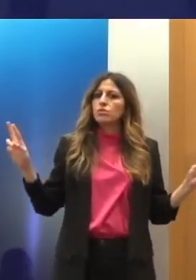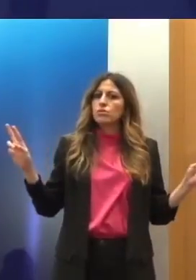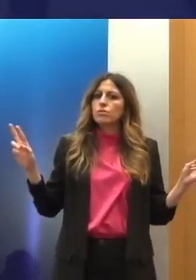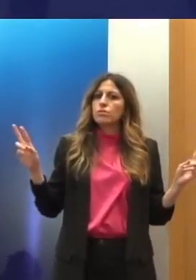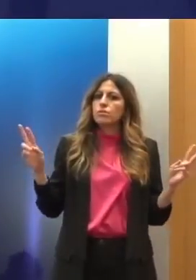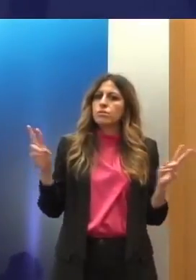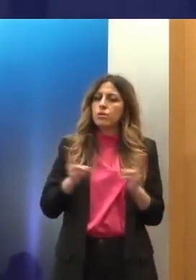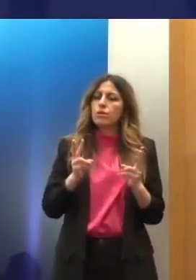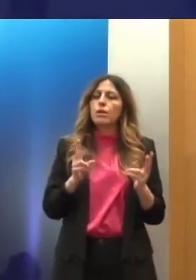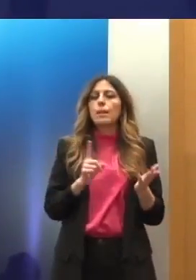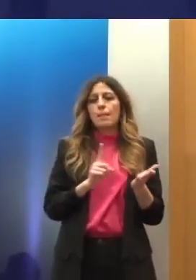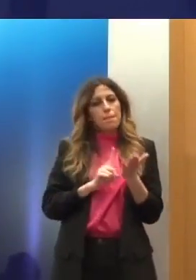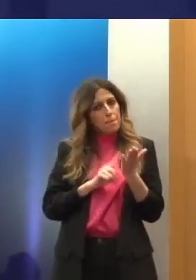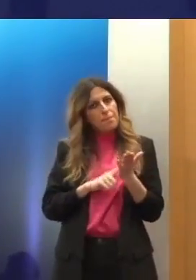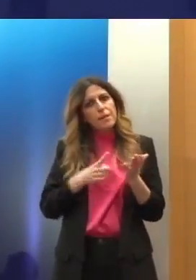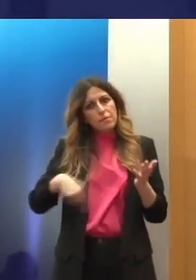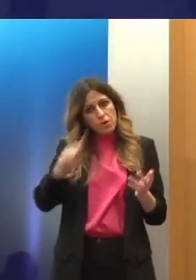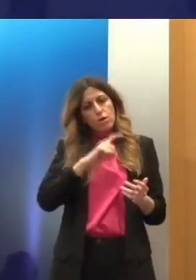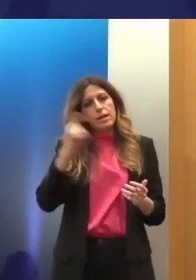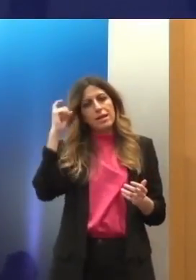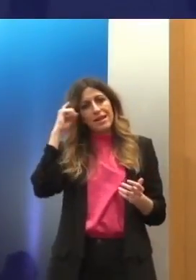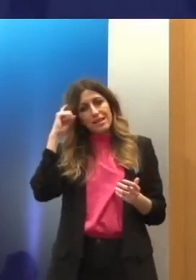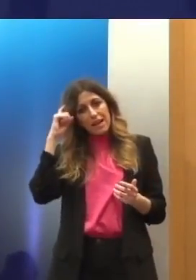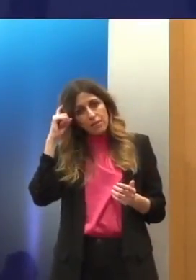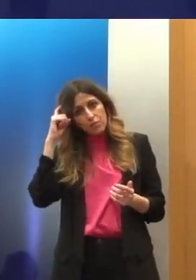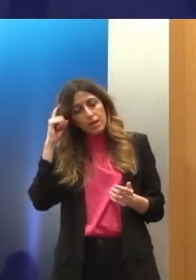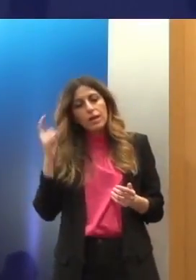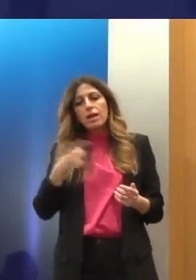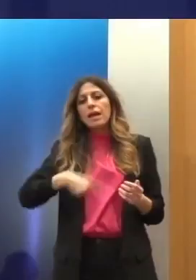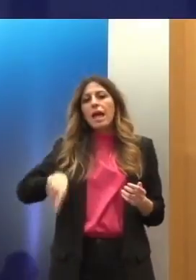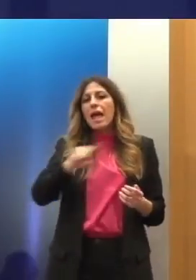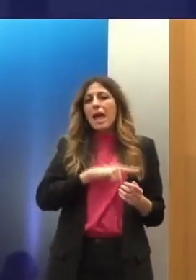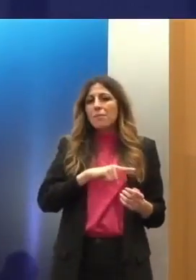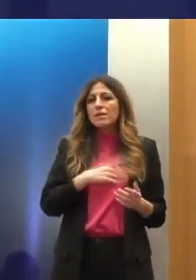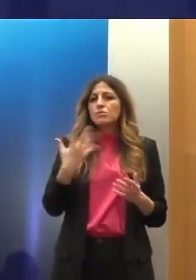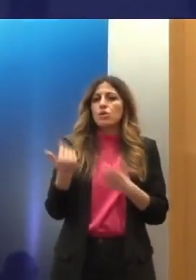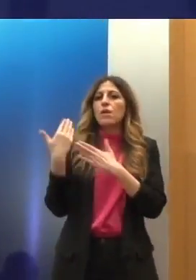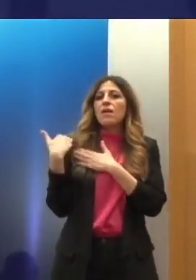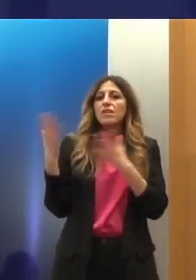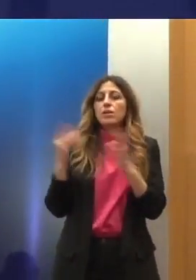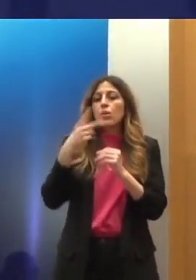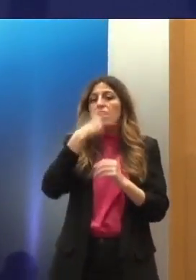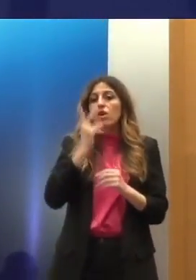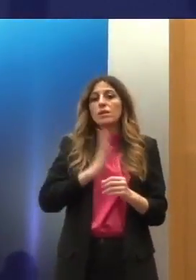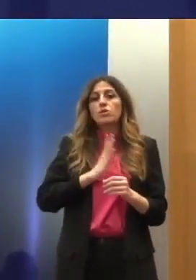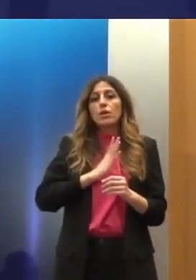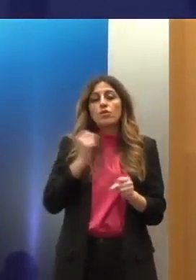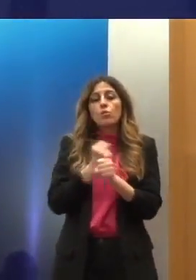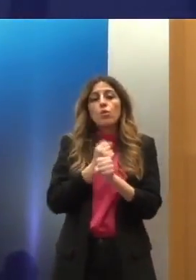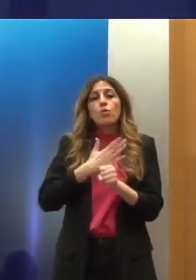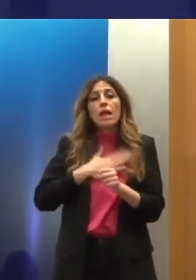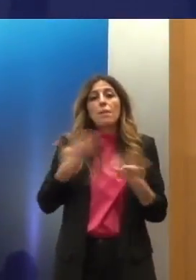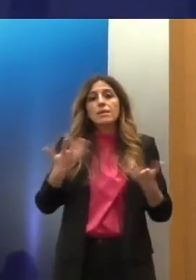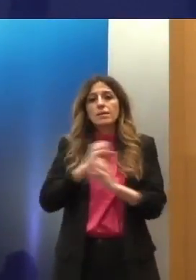πρέπει να κατανοήσουμε ότι η δουλειά μας όλων ως ανθρώπων που ασχολούμαστε με τα δικαιώματα του ανθρώπου είναι να ενημερώνουμε, να